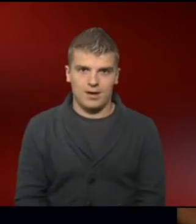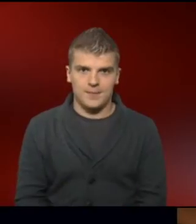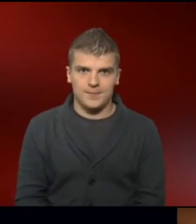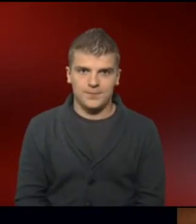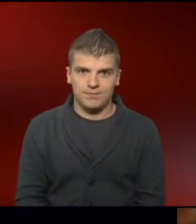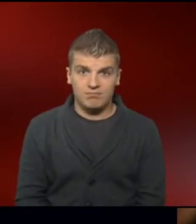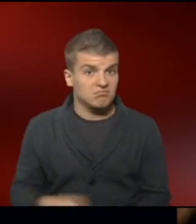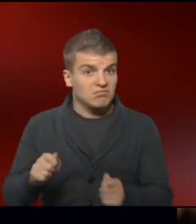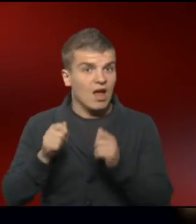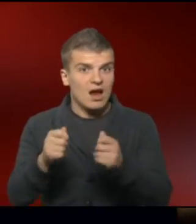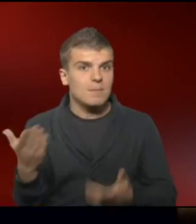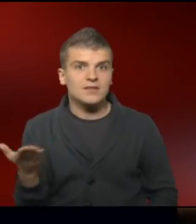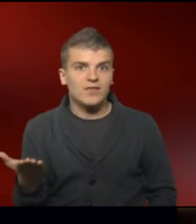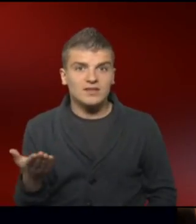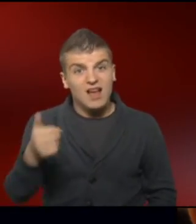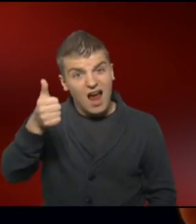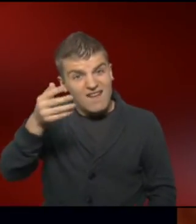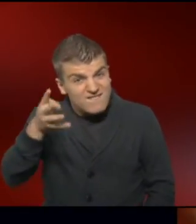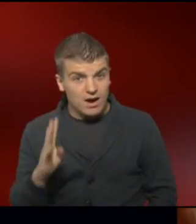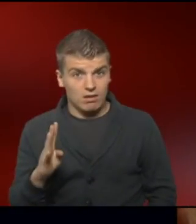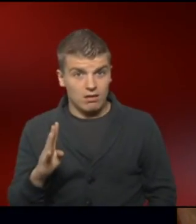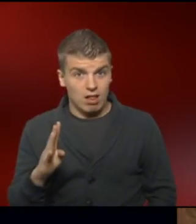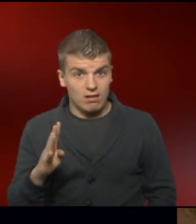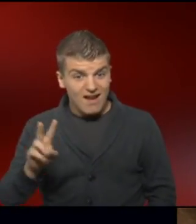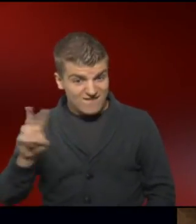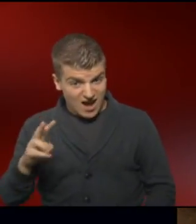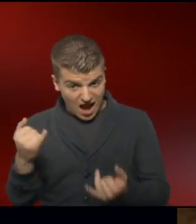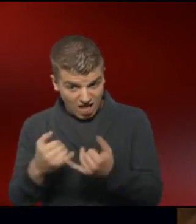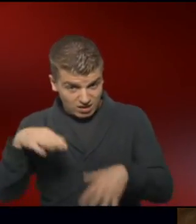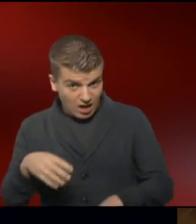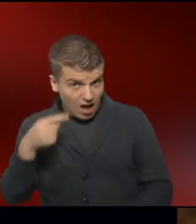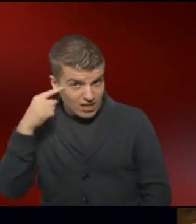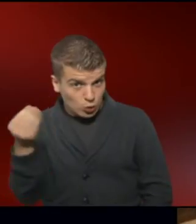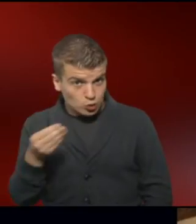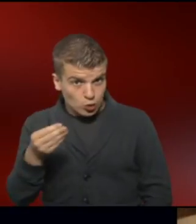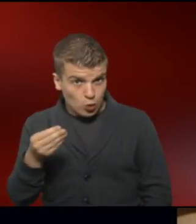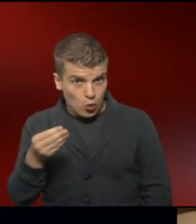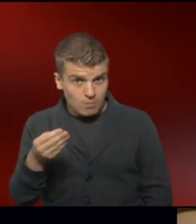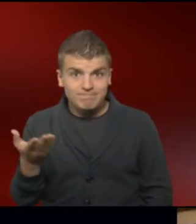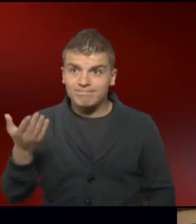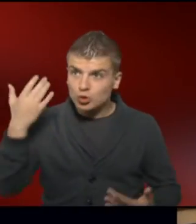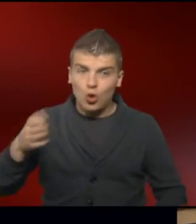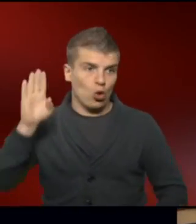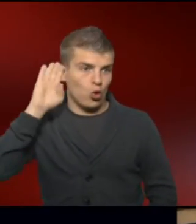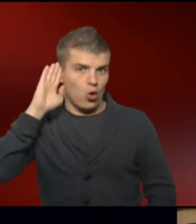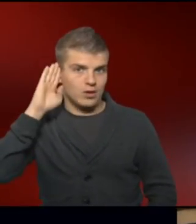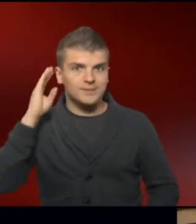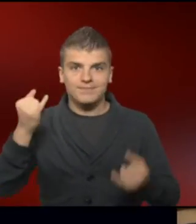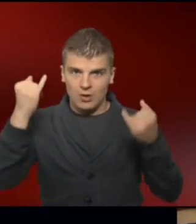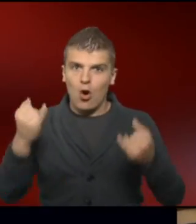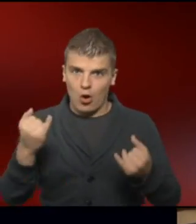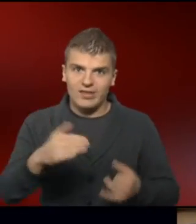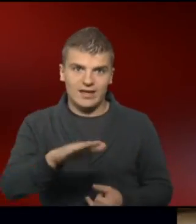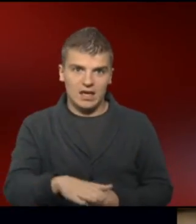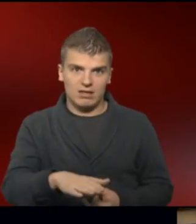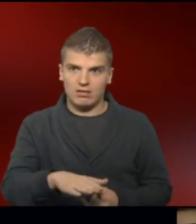Das Ergebnis? Rund ein Viertel aller Eltern eines Kindes mit Down-Syndrom hatte bereits den Kommentar gehört, dass heute ein solches Kind